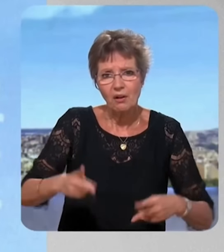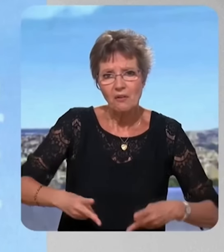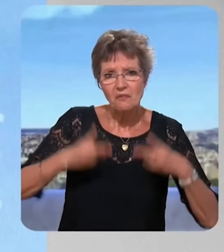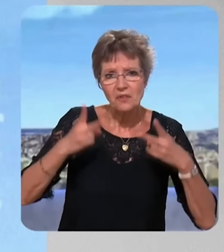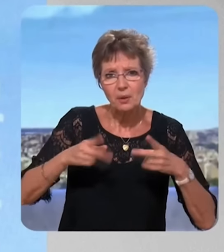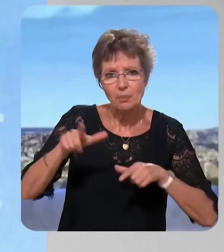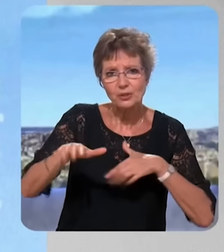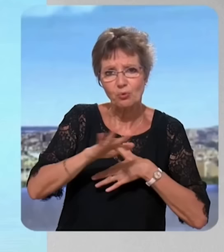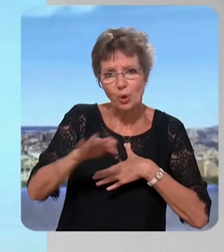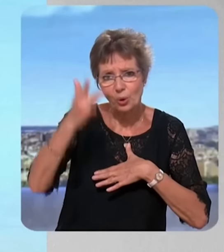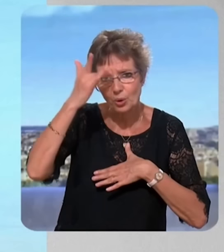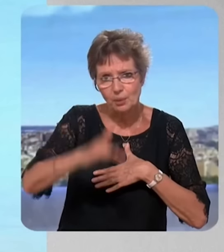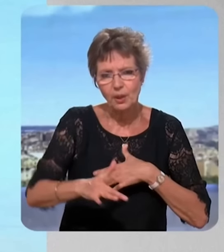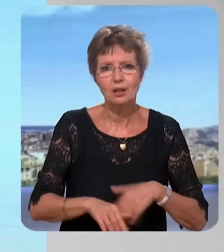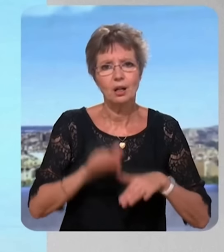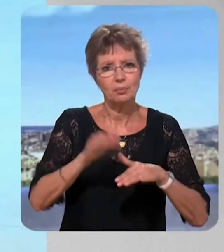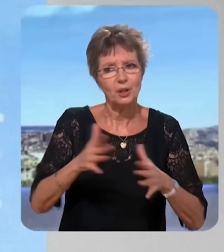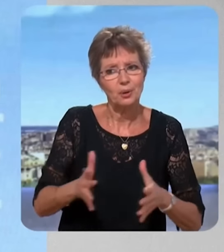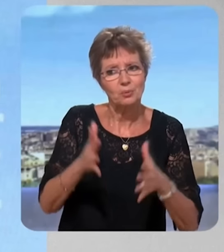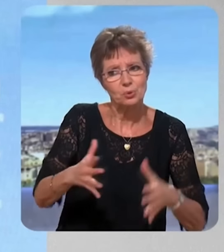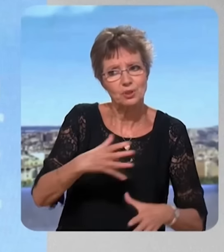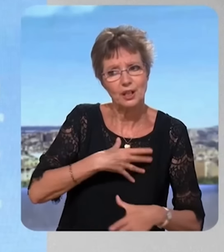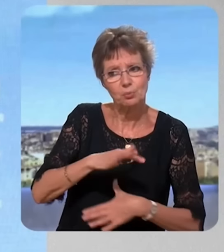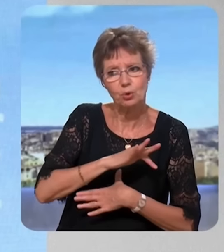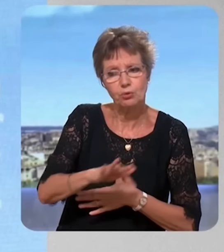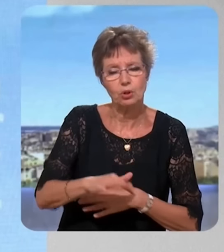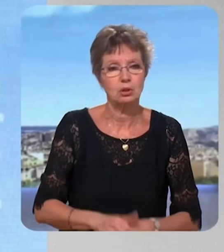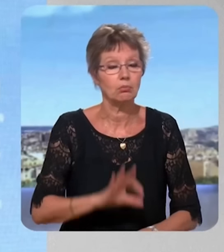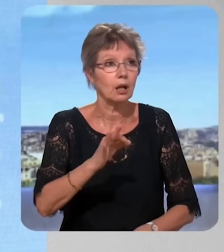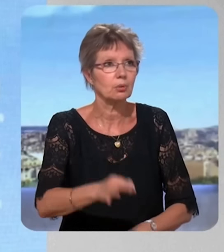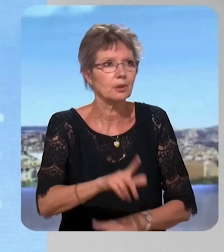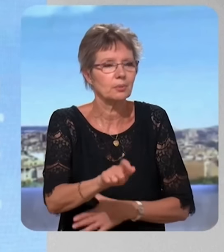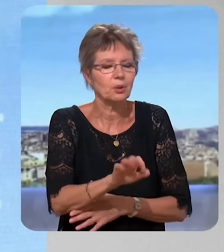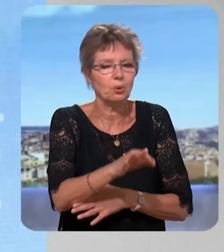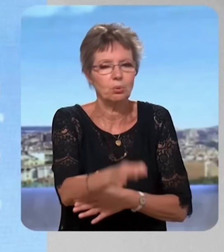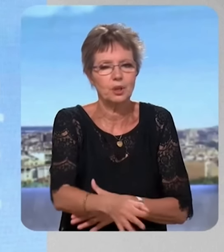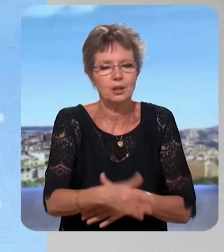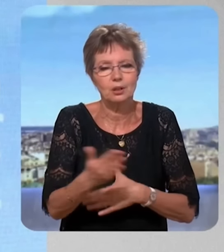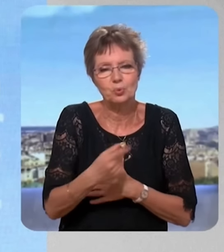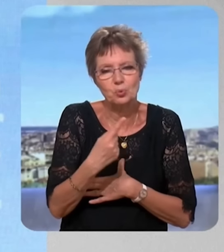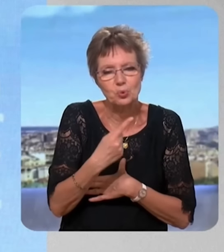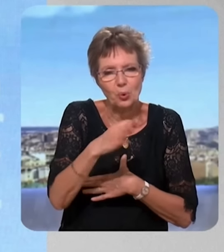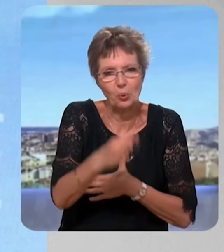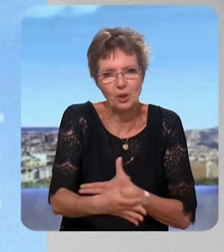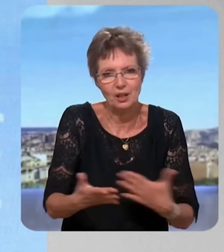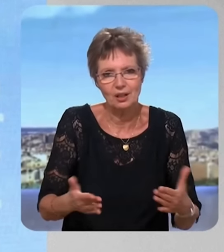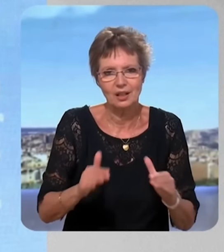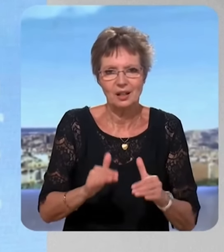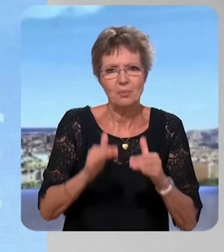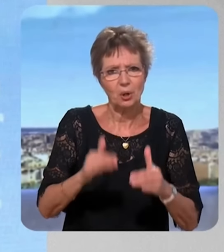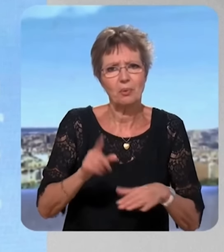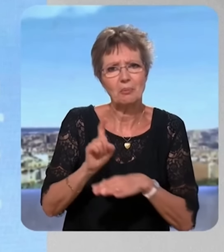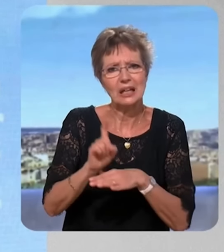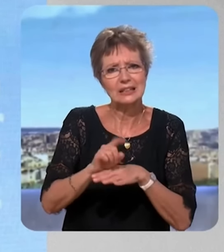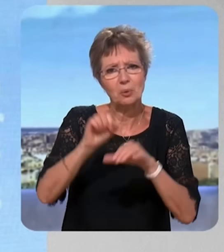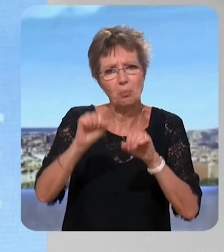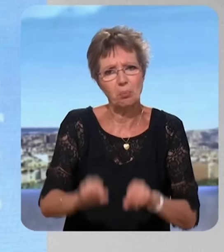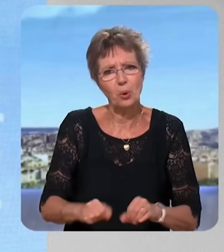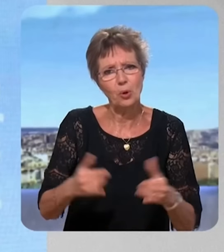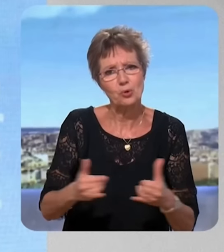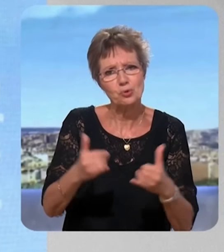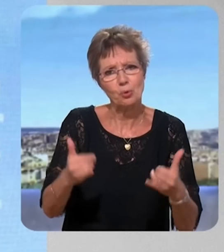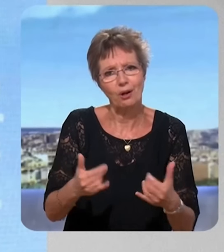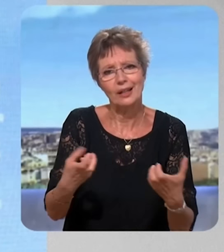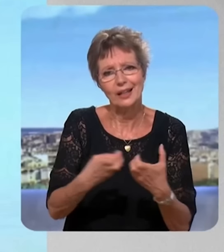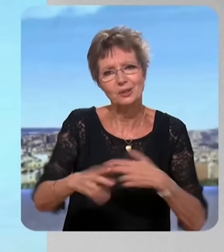assez malvenu, évidemment. Mais vous dites aller les bleus quand même ou pas ? De toute façon, je dis aller les bleus en toutes circonstances. Voilà, ce qui ne m'empêche pas d'être critique vis-à-vis de la position de Kylian